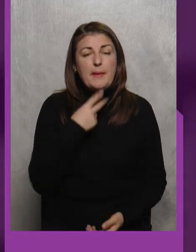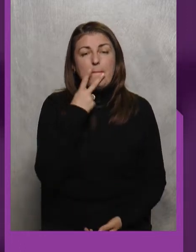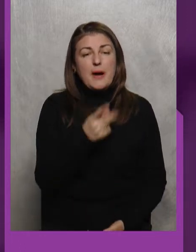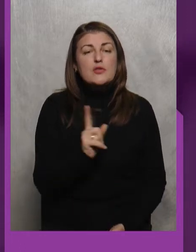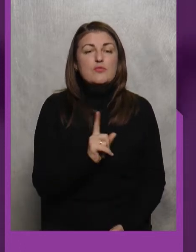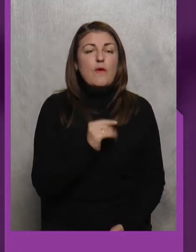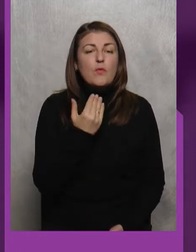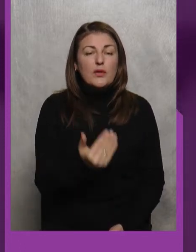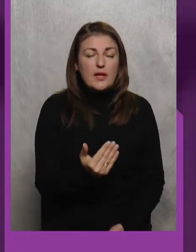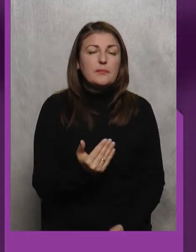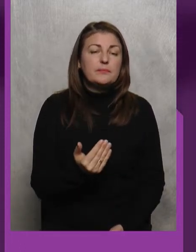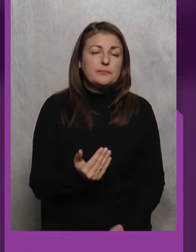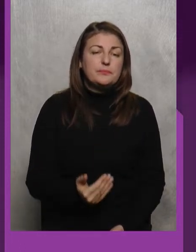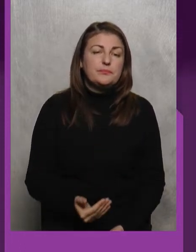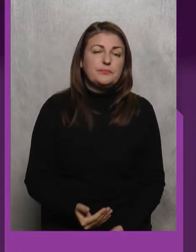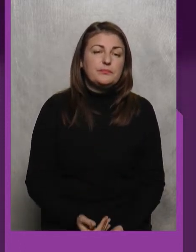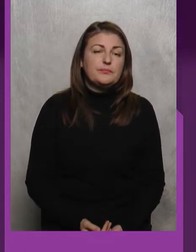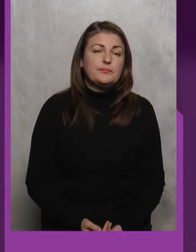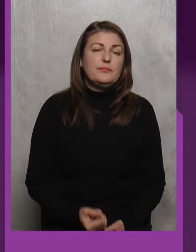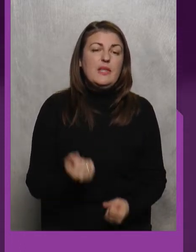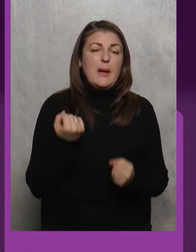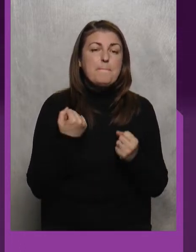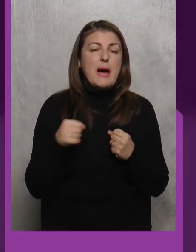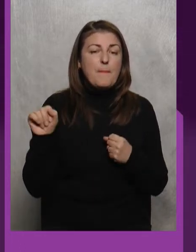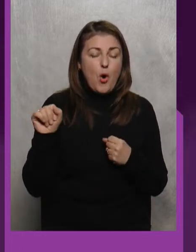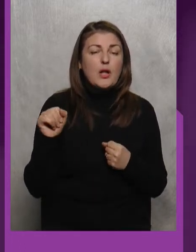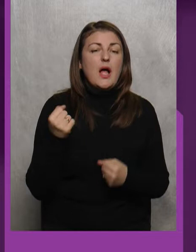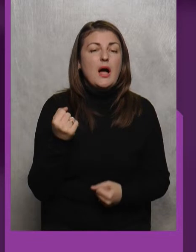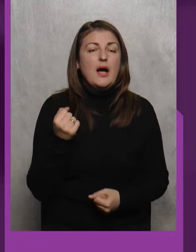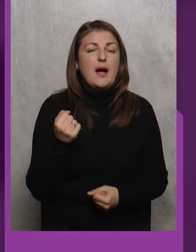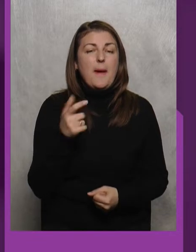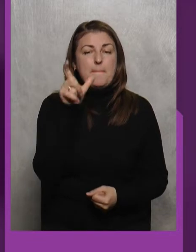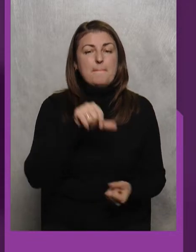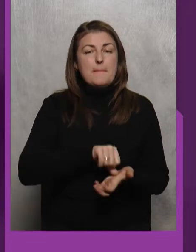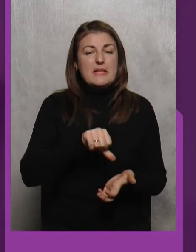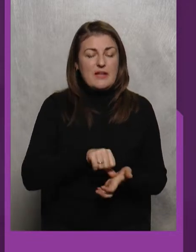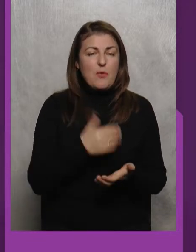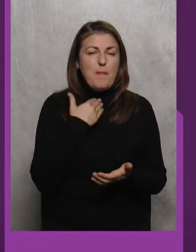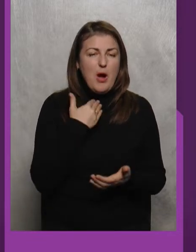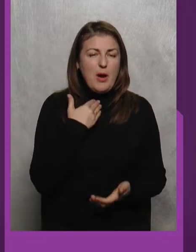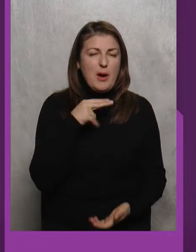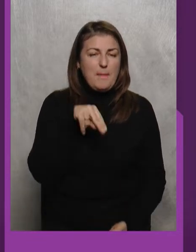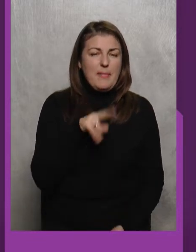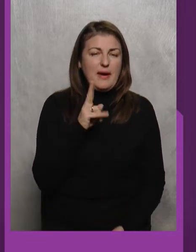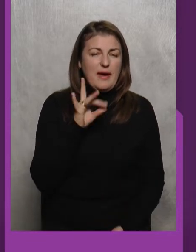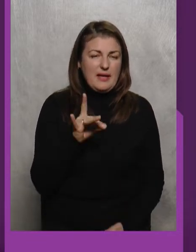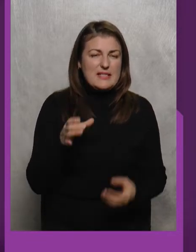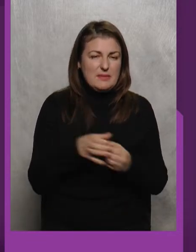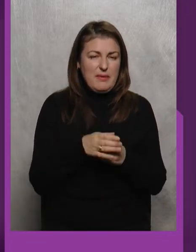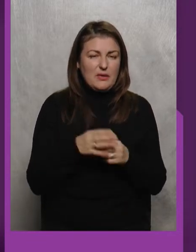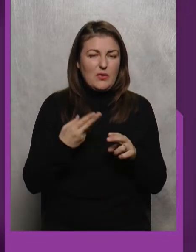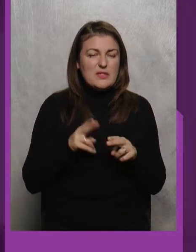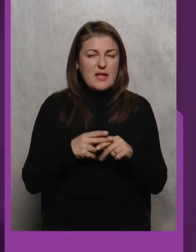Що Вона Перемогла Представницю Мабуть ПКР Збірної Це